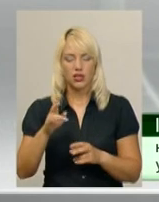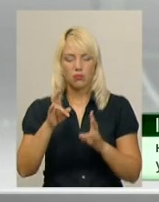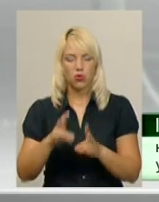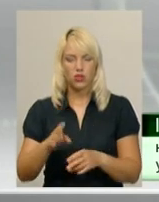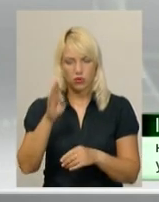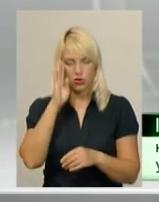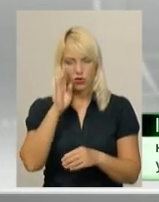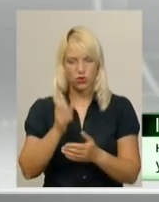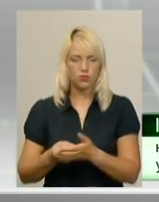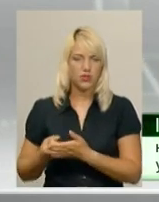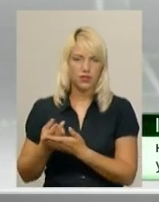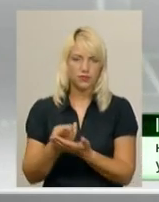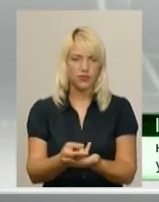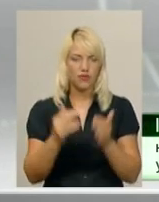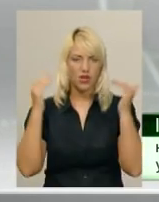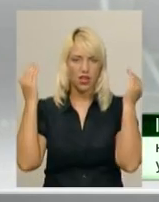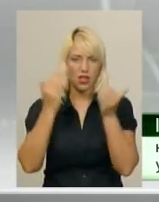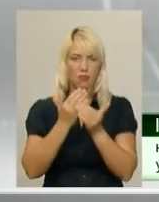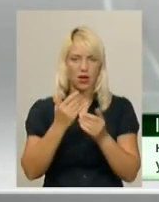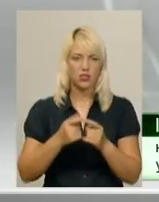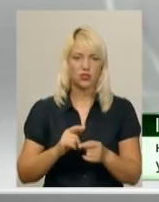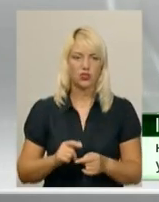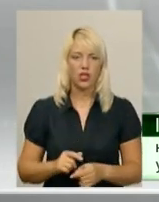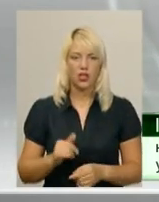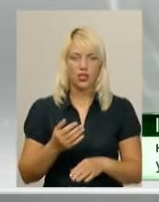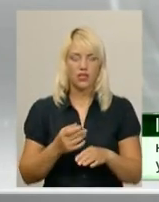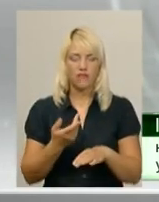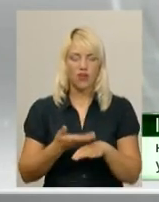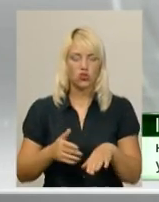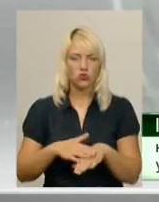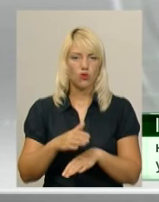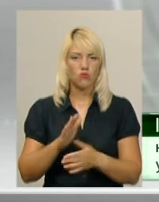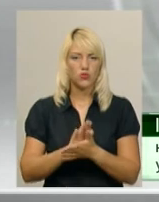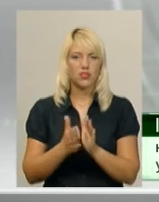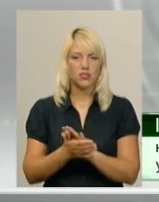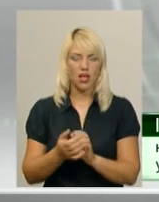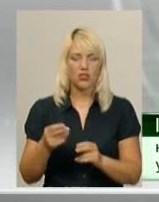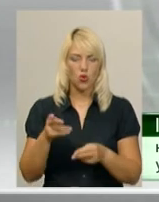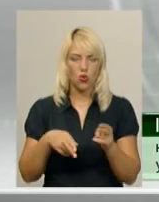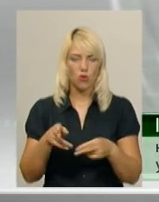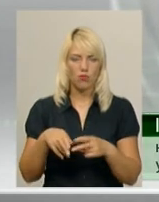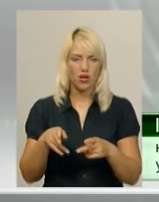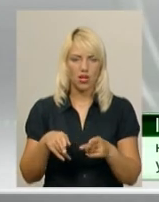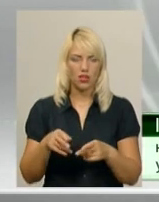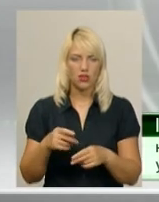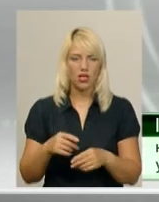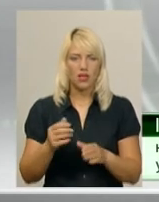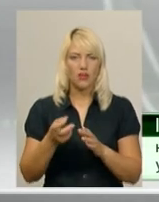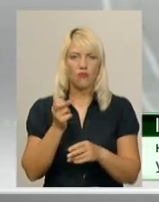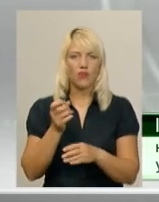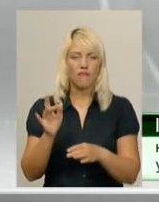реанімаційного відділення. Зиме був у важкому стані, в процесі оперування йому вводили одну нирку.